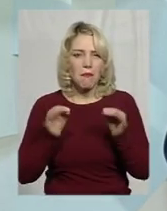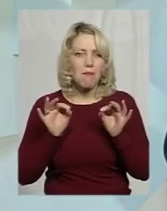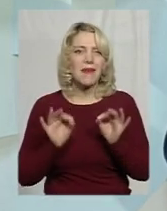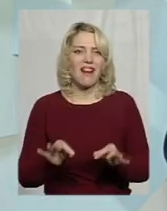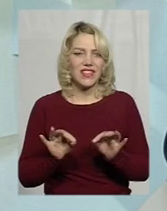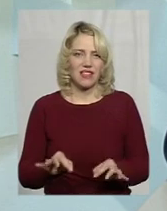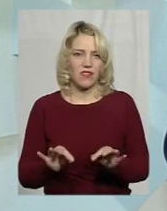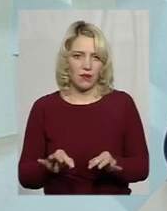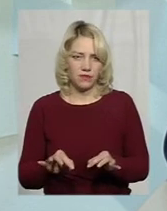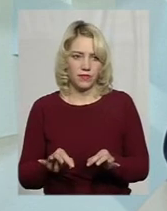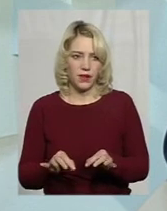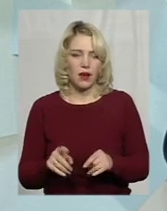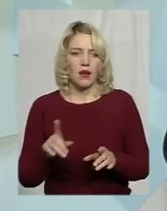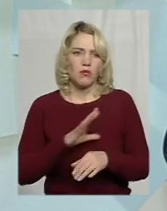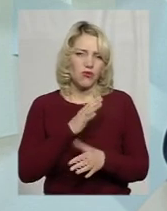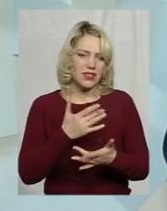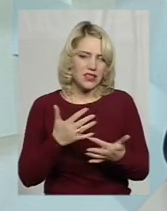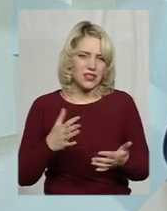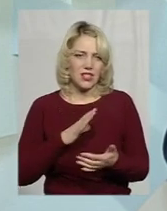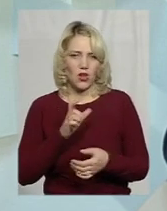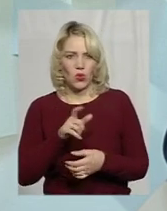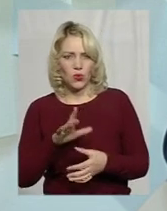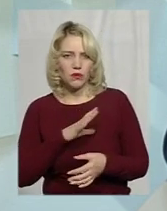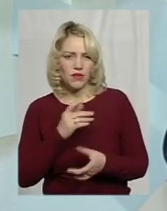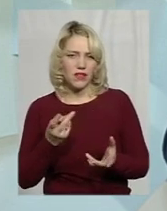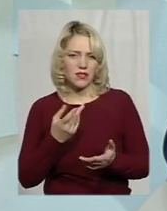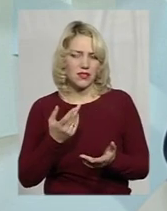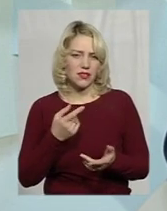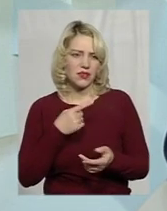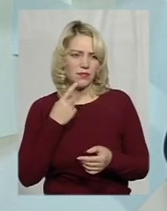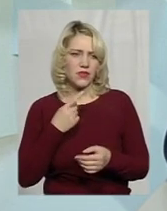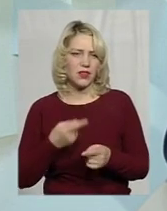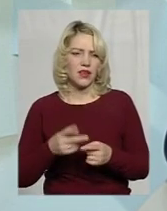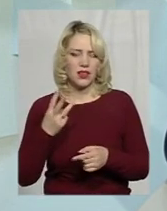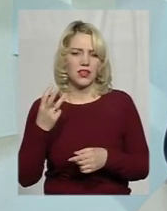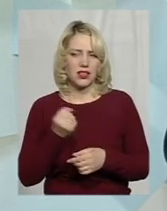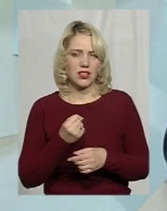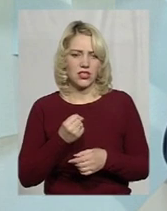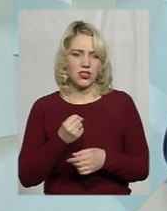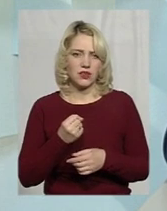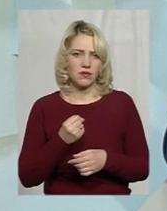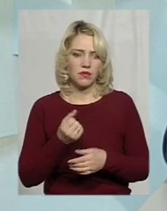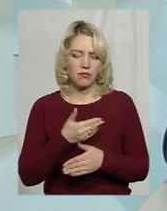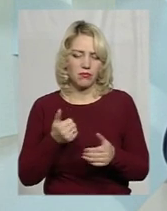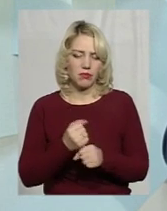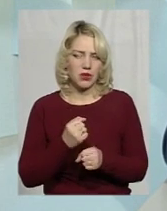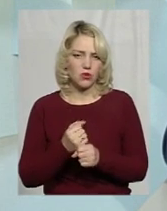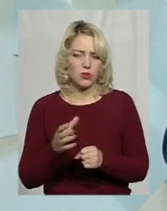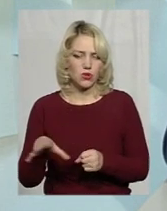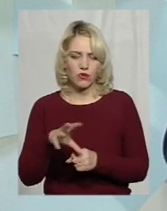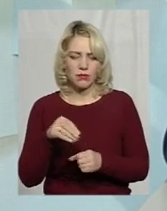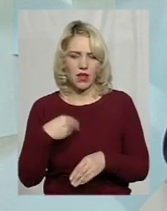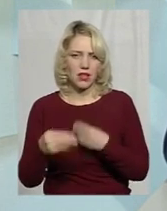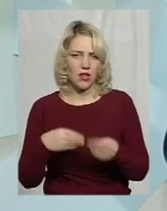Це в першу чергу. Бувають всякі люди, там приходять, останніх три тижні в нас ми працюємо з усіма, надаємо